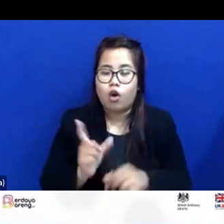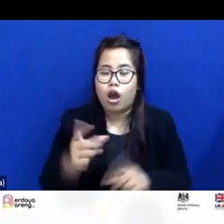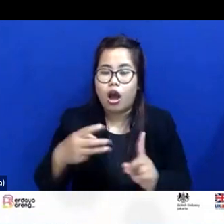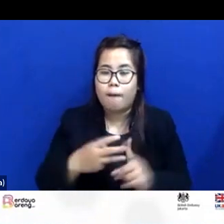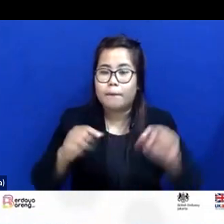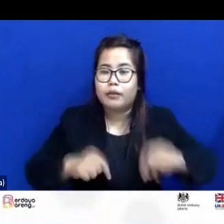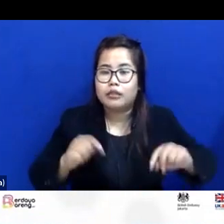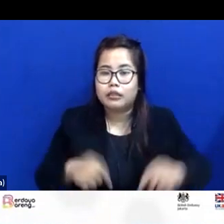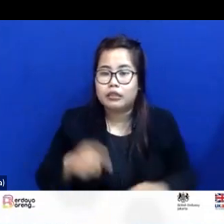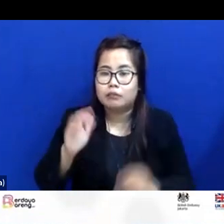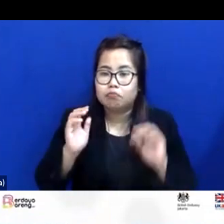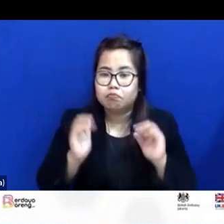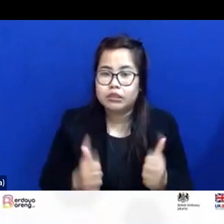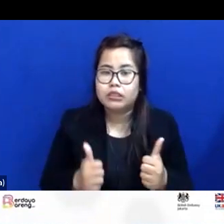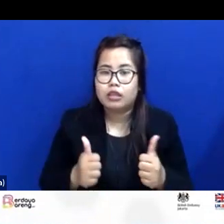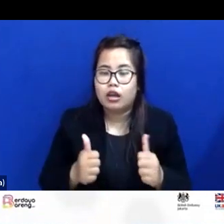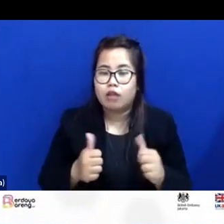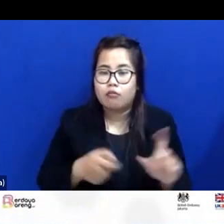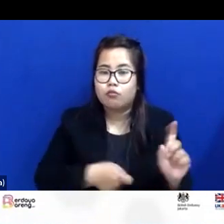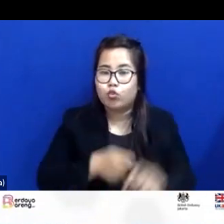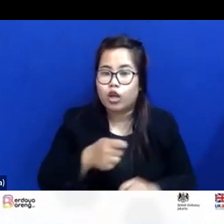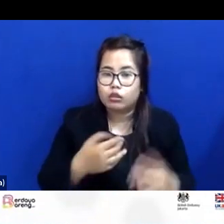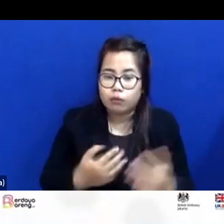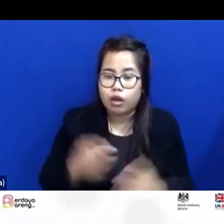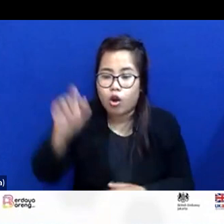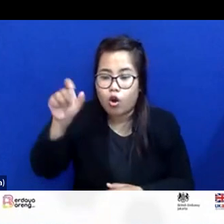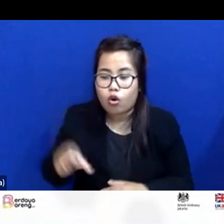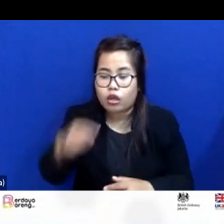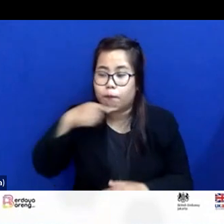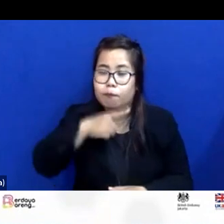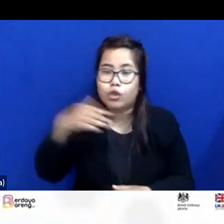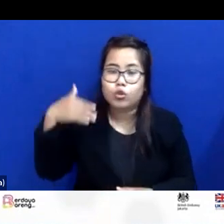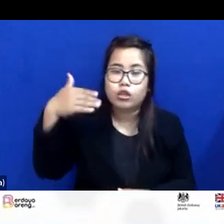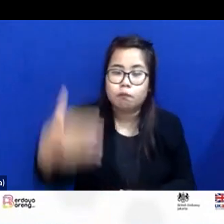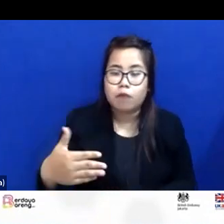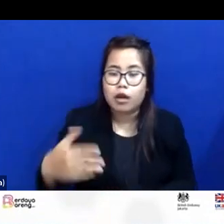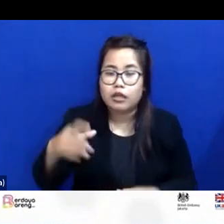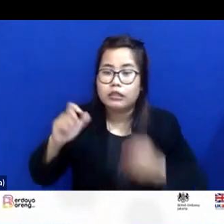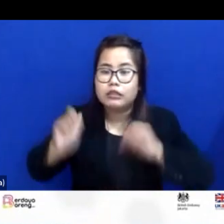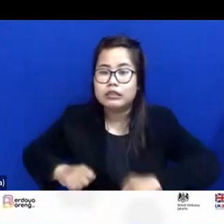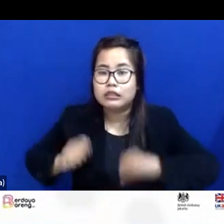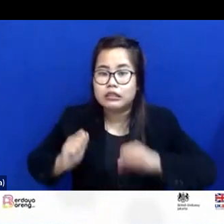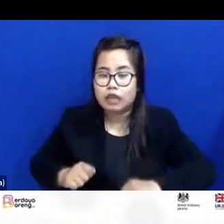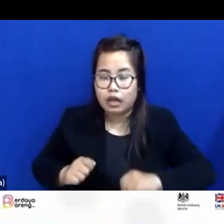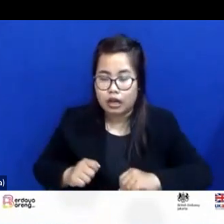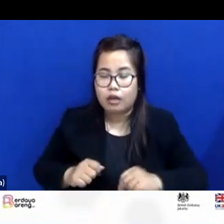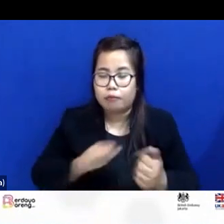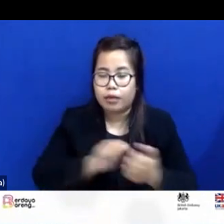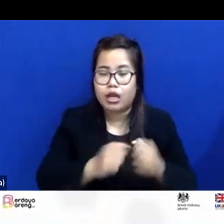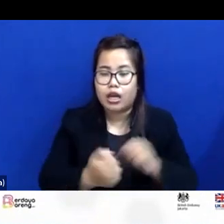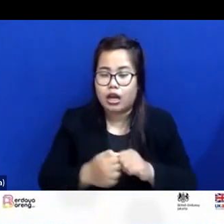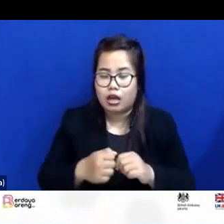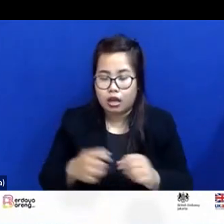bisa membuat orang yang minggu depan itu sidang perkara pidana belum